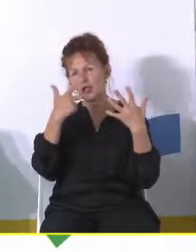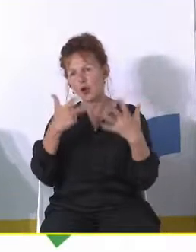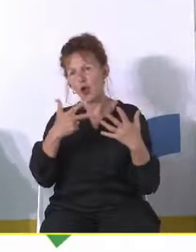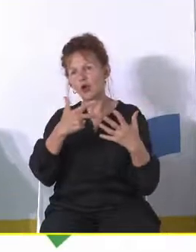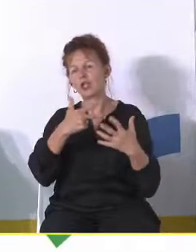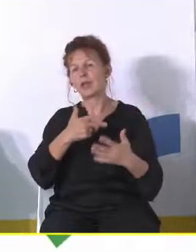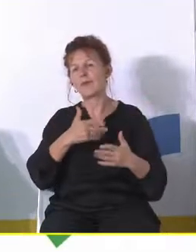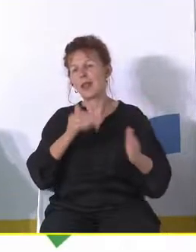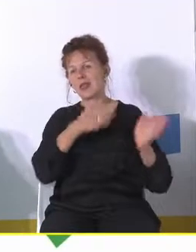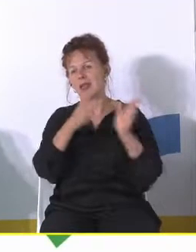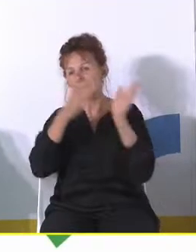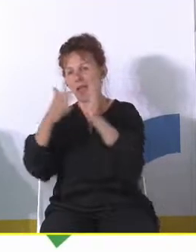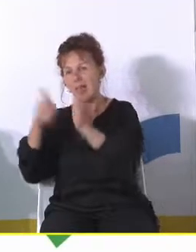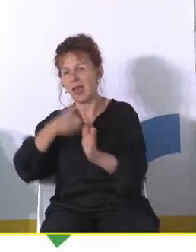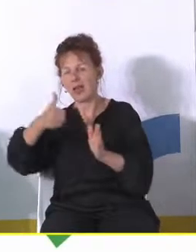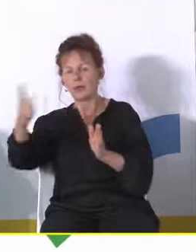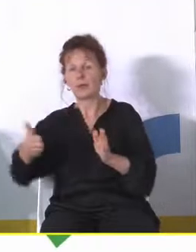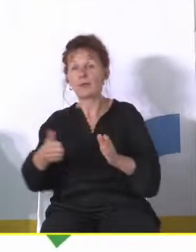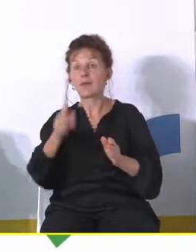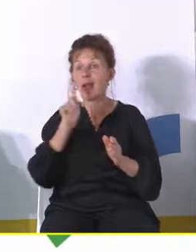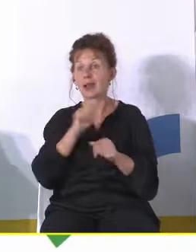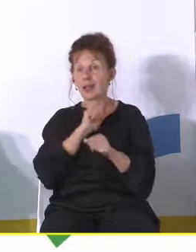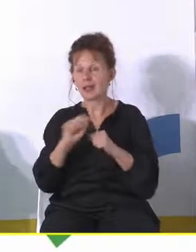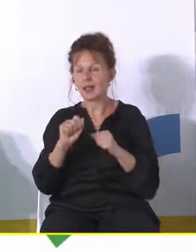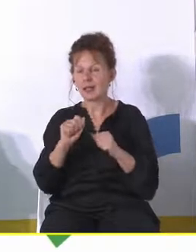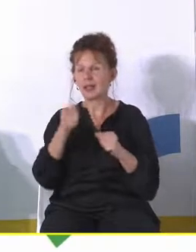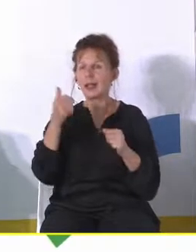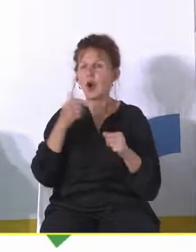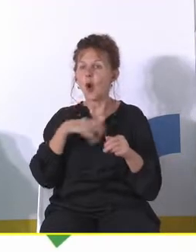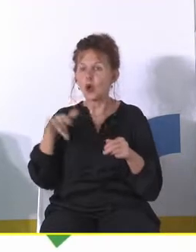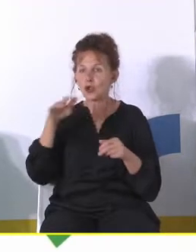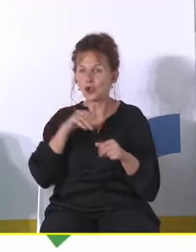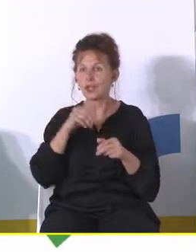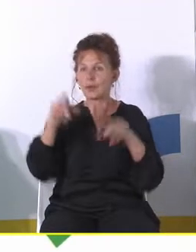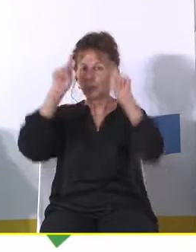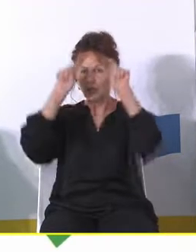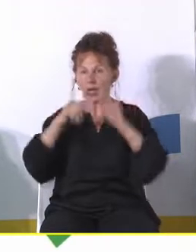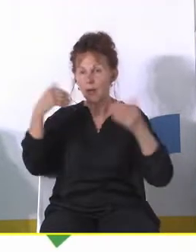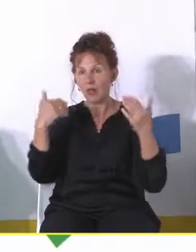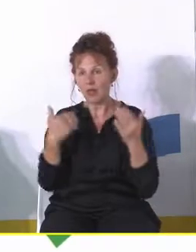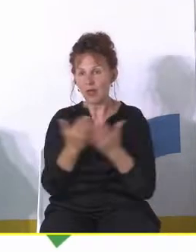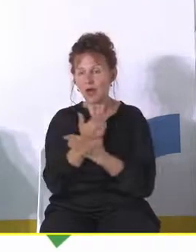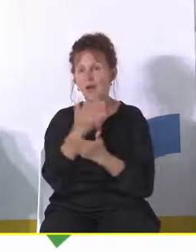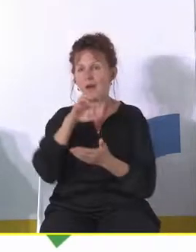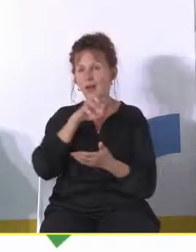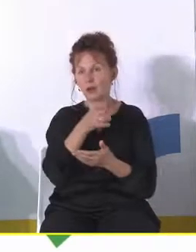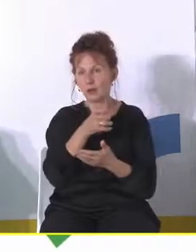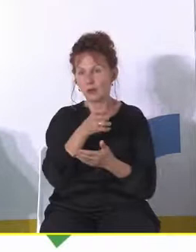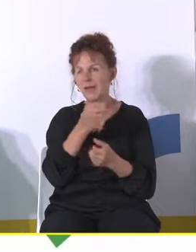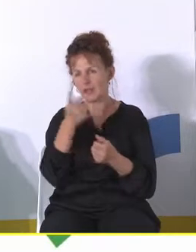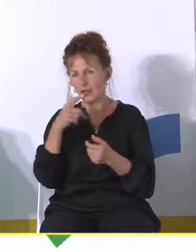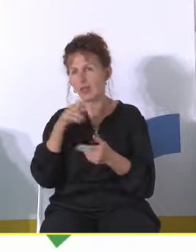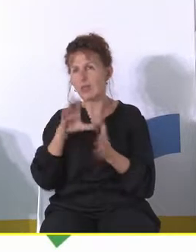wygląda ale są też takie ośrodki w których na przykład przyjechała nowa ekipa i to jest ciekawe w kilku takich miejscowościach